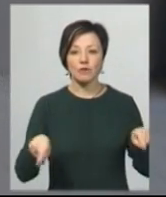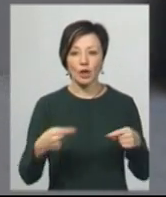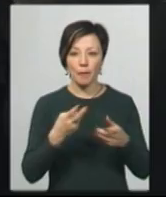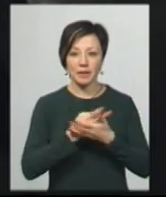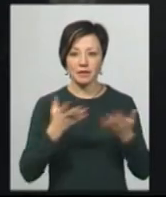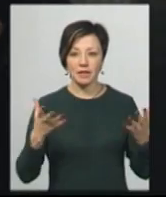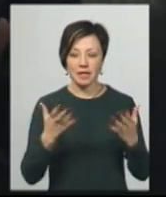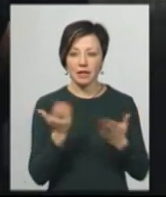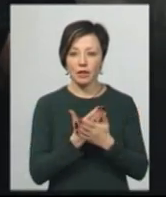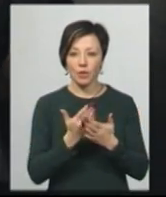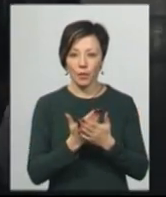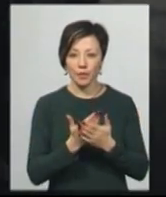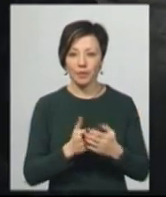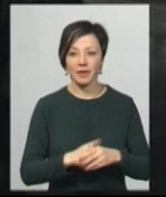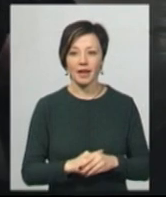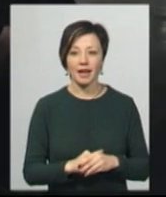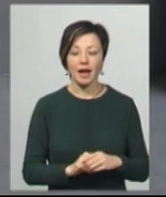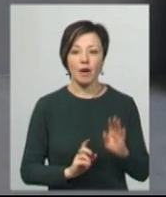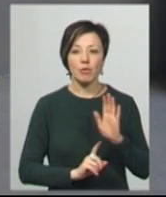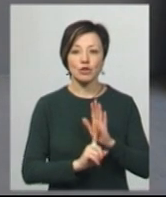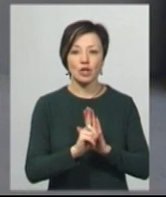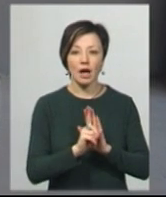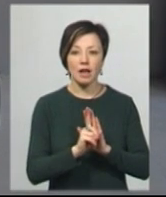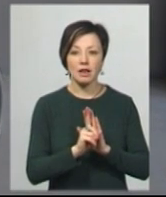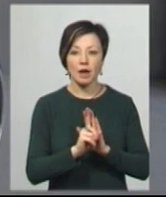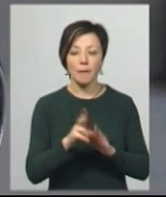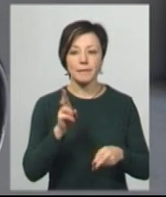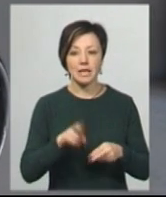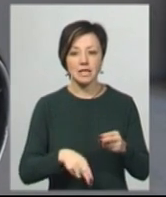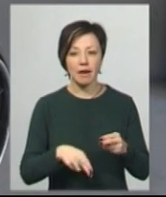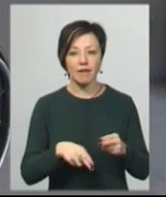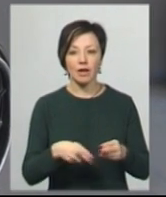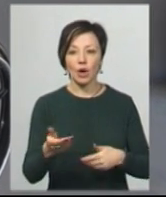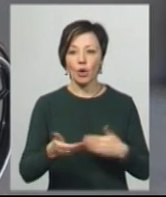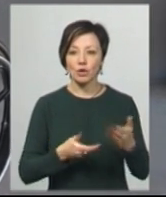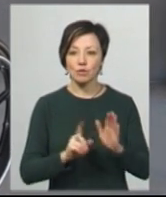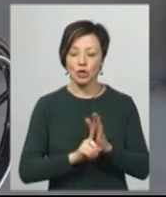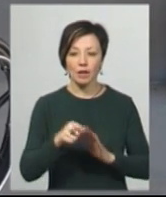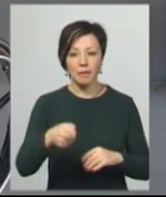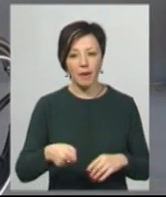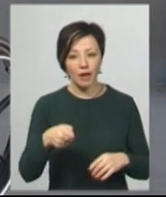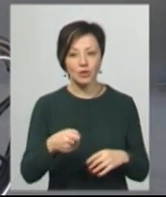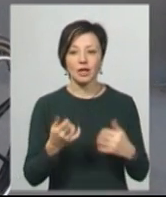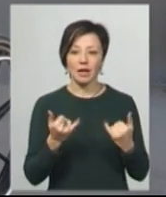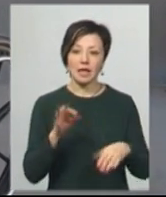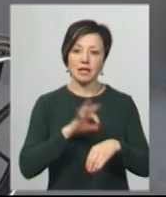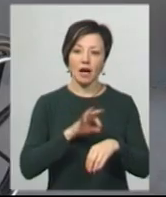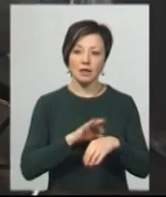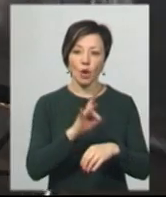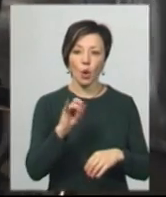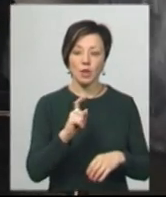презентаційний ролик «Нескорених». Почала переставати ходити, спочатку з палочкою, ну, в общем, діагноз